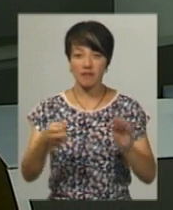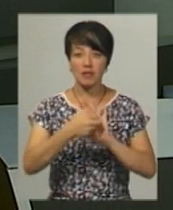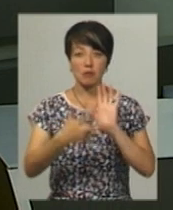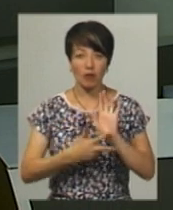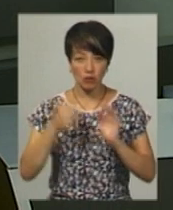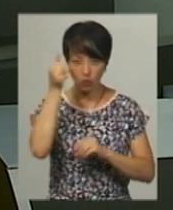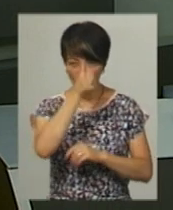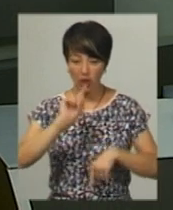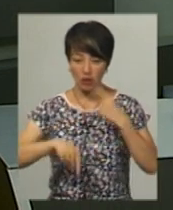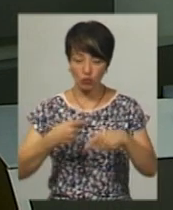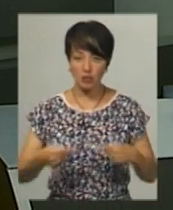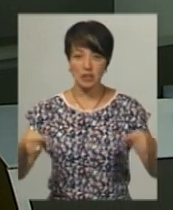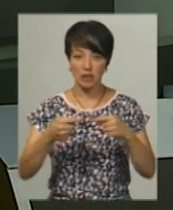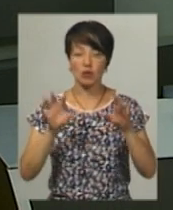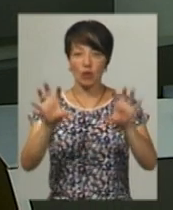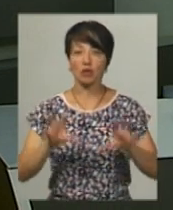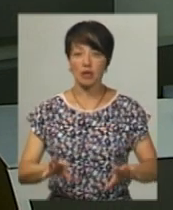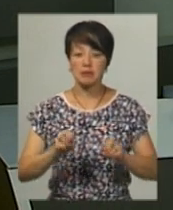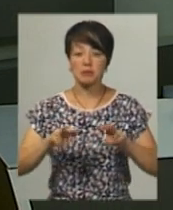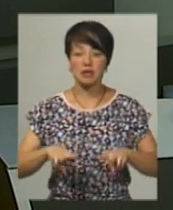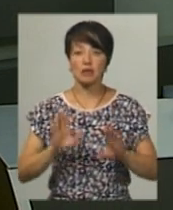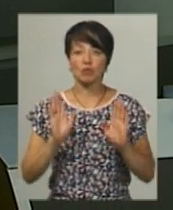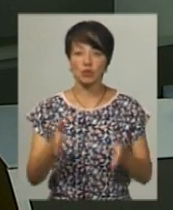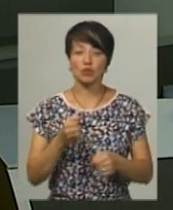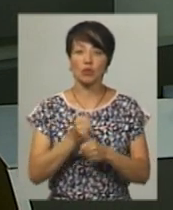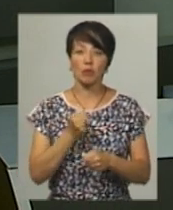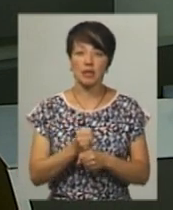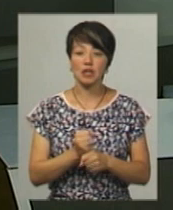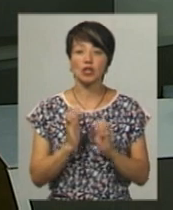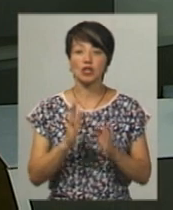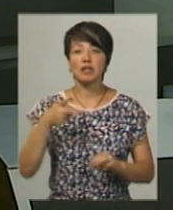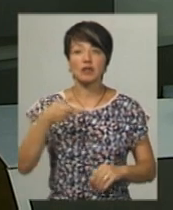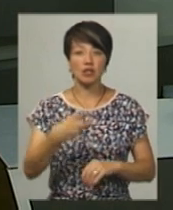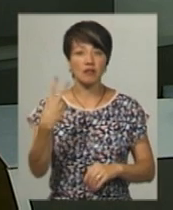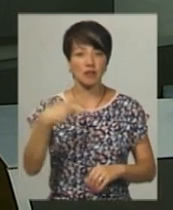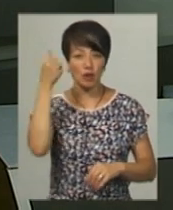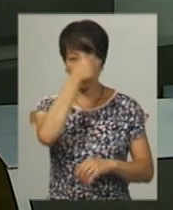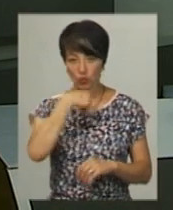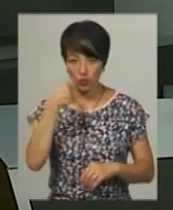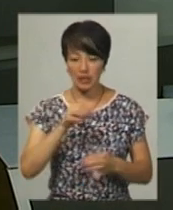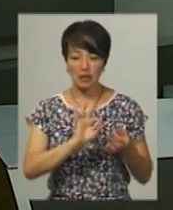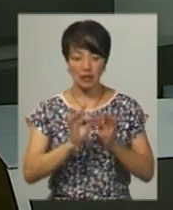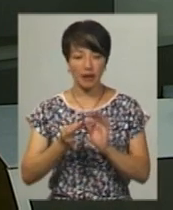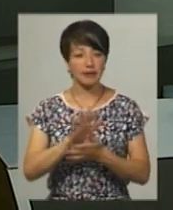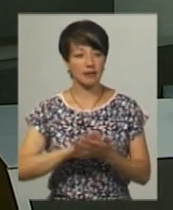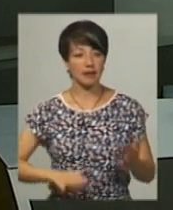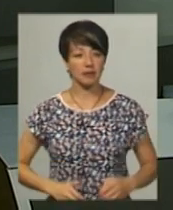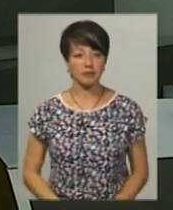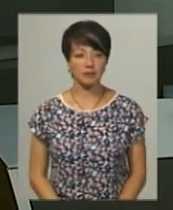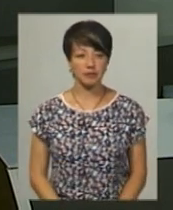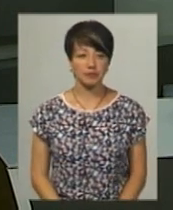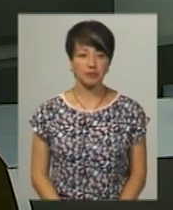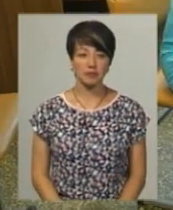-го. Наступну, згідно законодавства, спеціалісти відомства зможуть зробити лише у 2020-му. Деталі в сюжеті Лесі